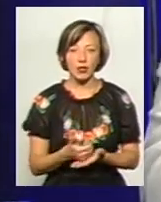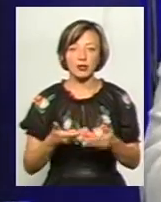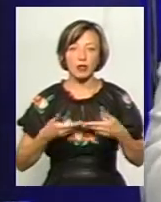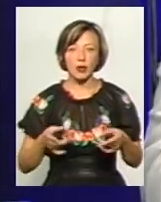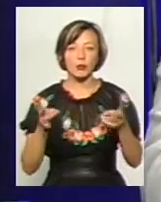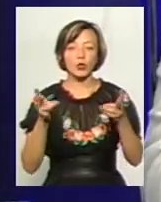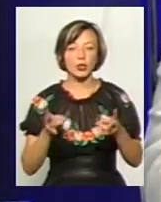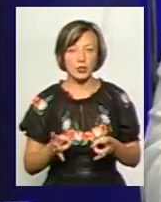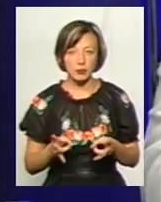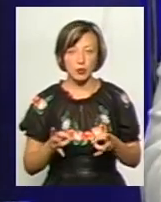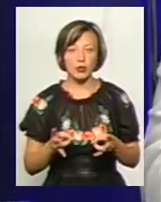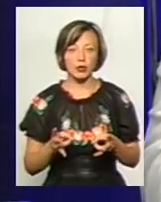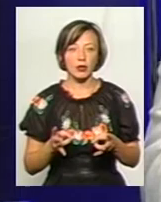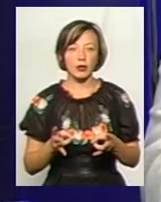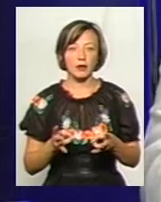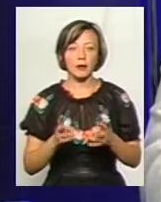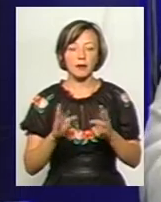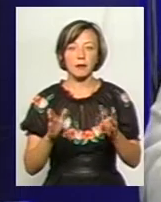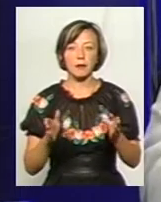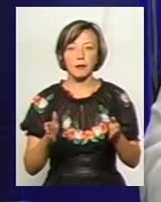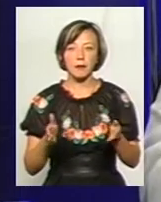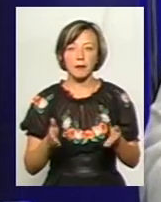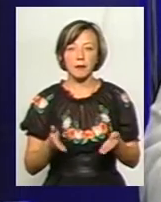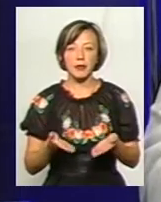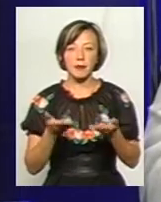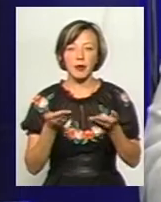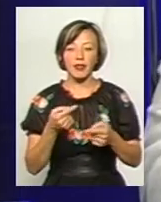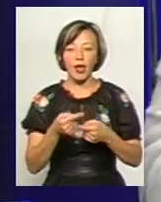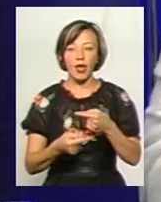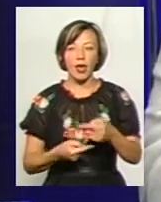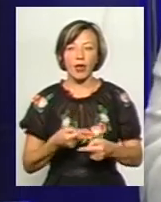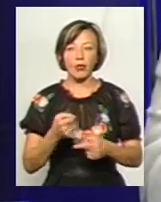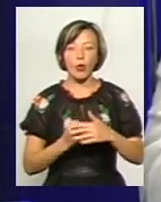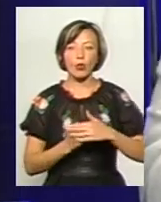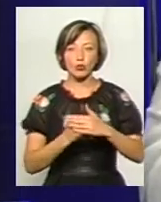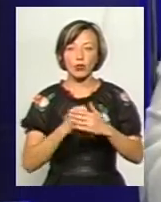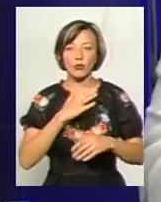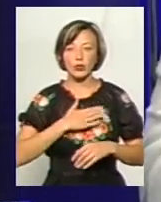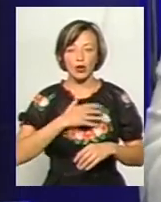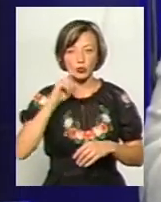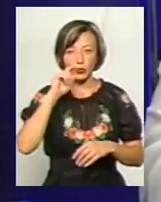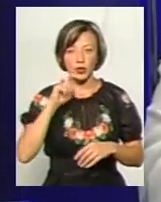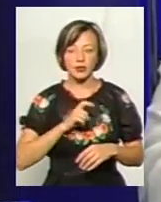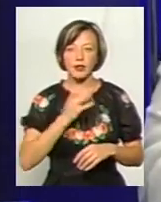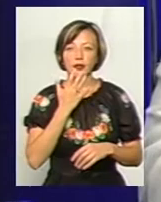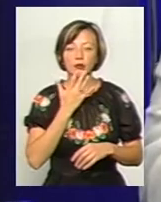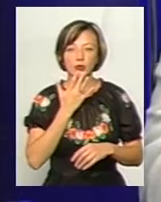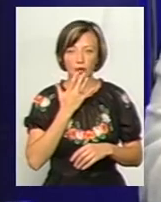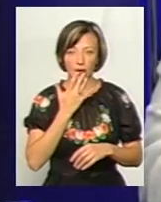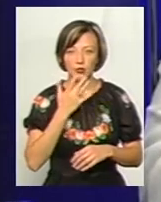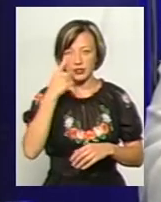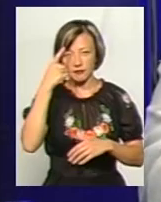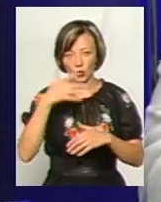потрібно все-таки піднімати, це генну основу нашої української національної